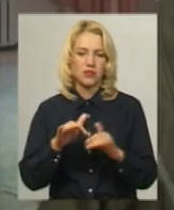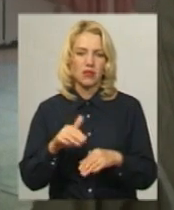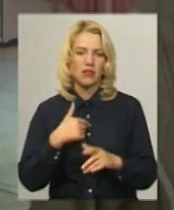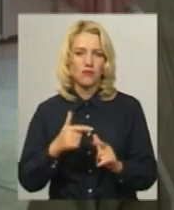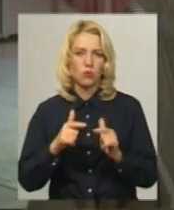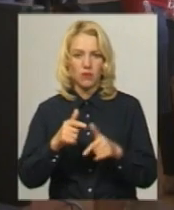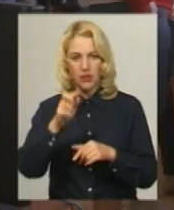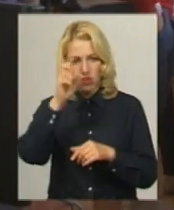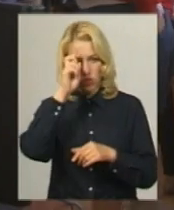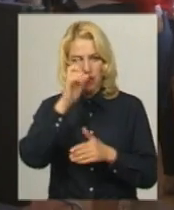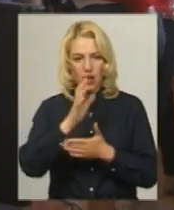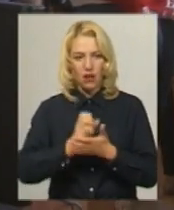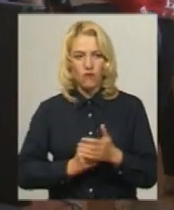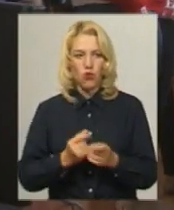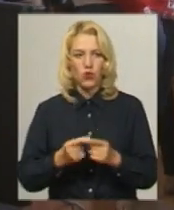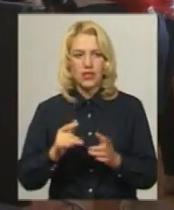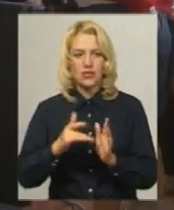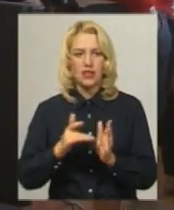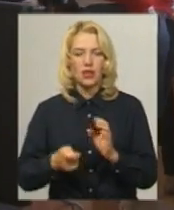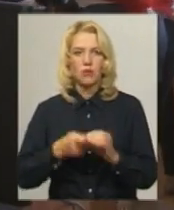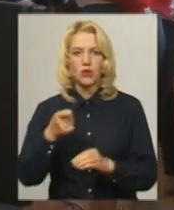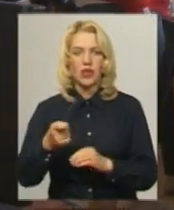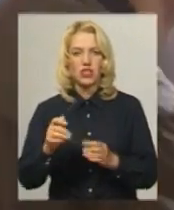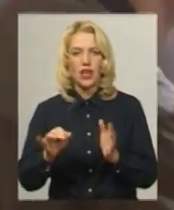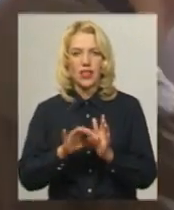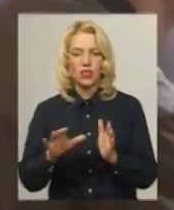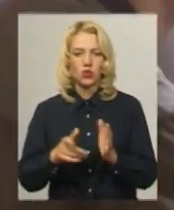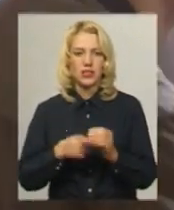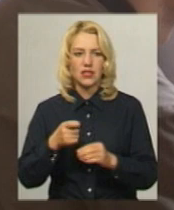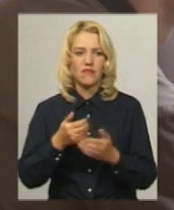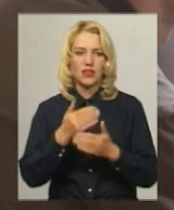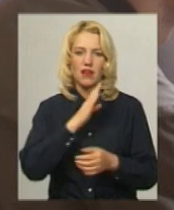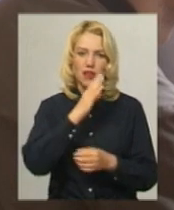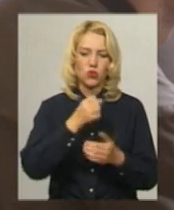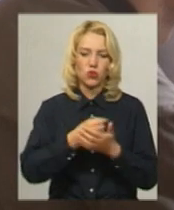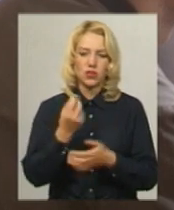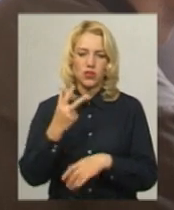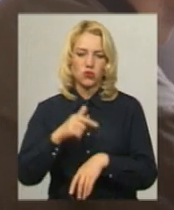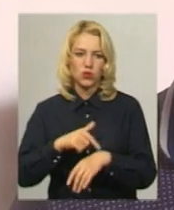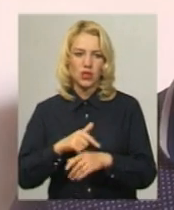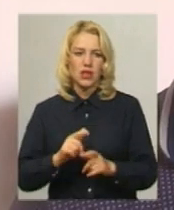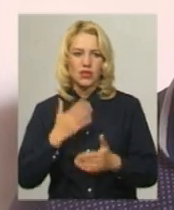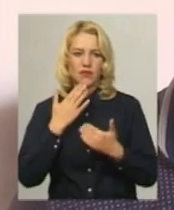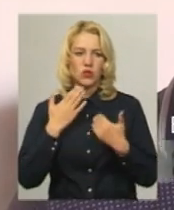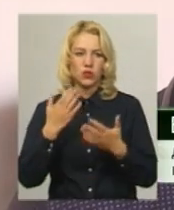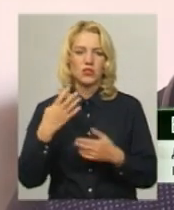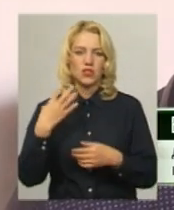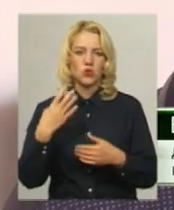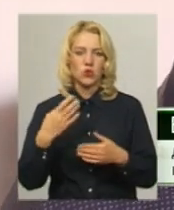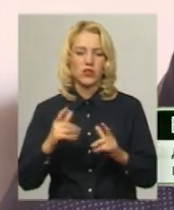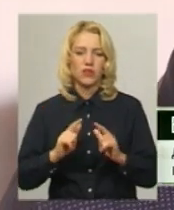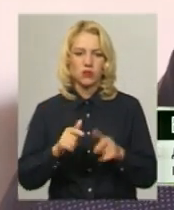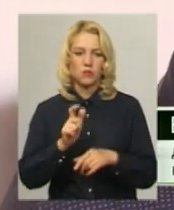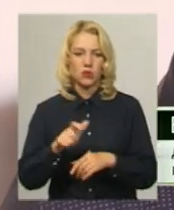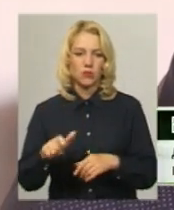державній квоті. У Центрі подачі електронних заяв сьогодні від ранку й до 13-ї години звернулося понад 40 вступників. Сьогодні у нас,